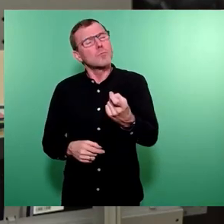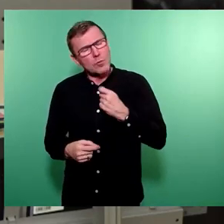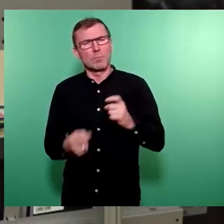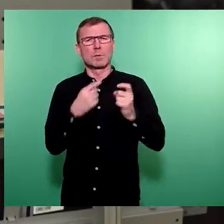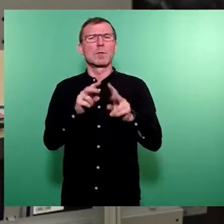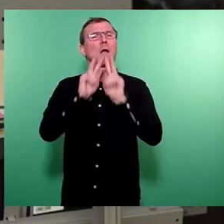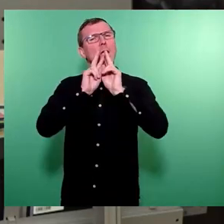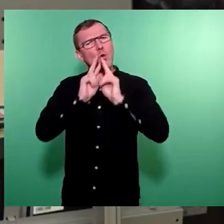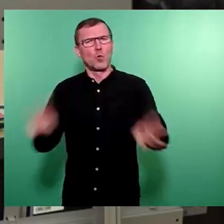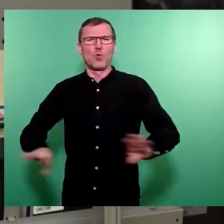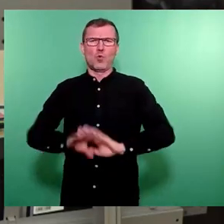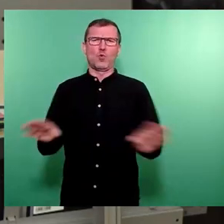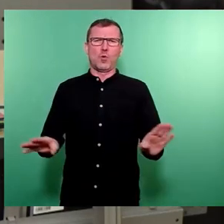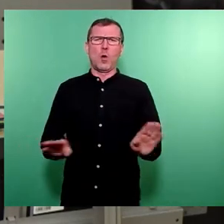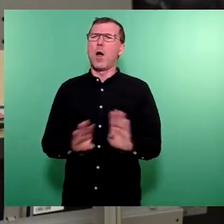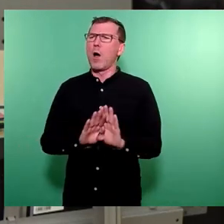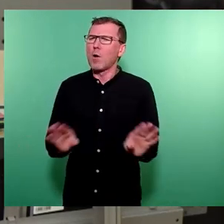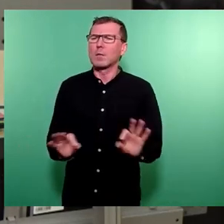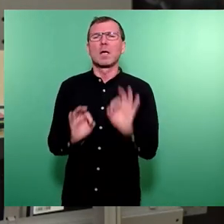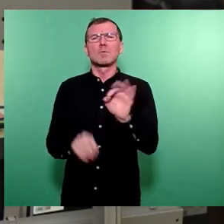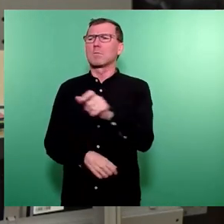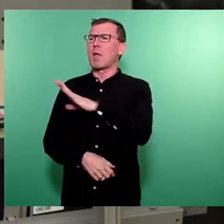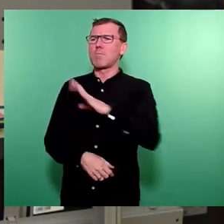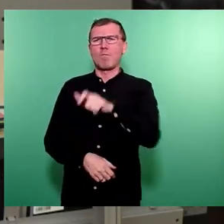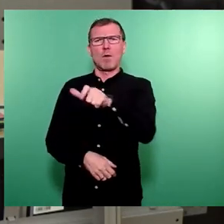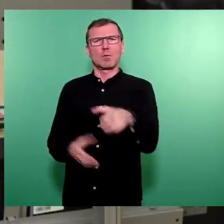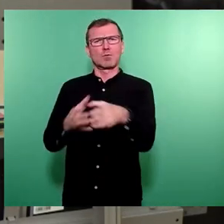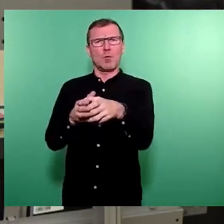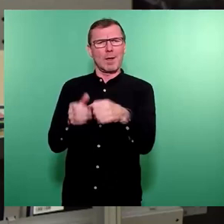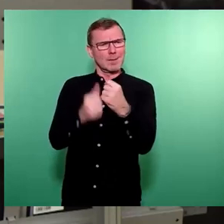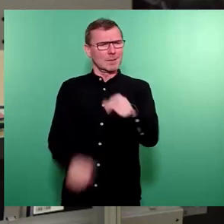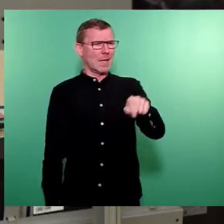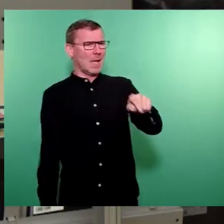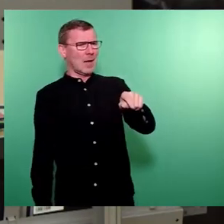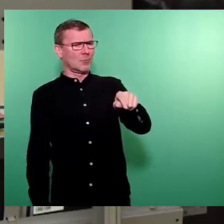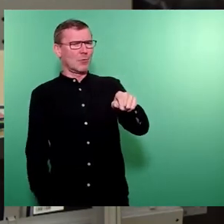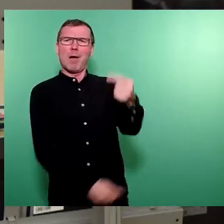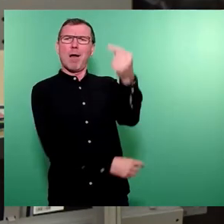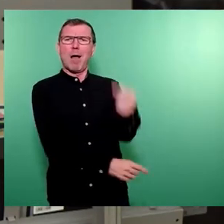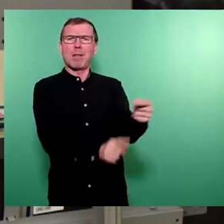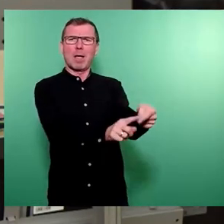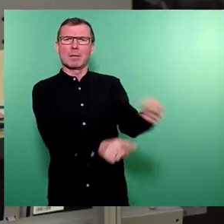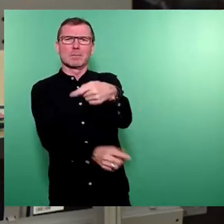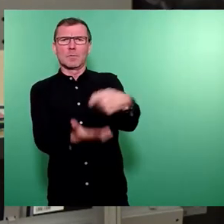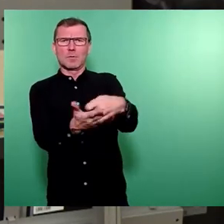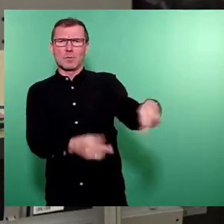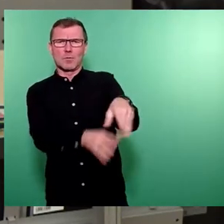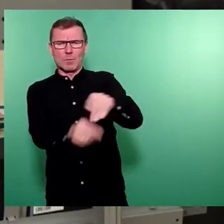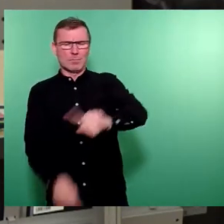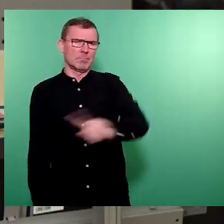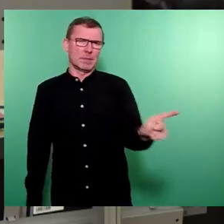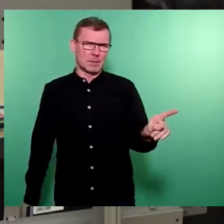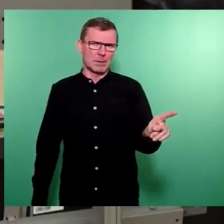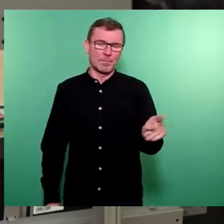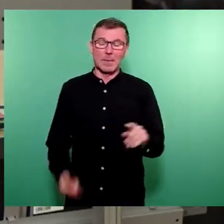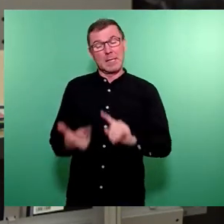und ohne eine bestimmte Bevölkerungsgruppe, nämlich diejenigen, die ein Auto besitzen, jetzt dafür alleine in die Pflicht zu nehmen, meine Damen und Herren. Einen